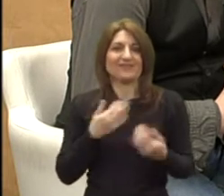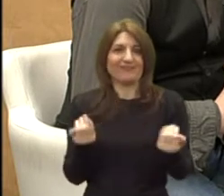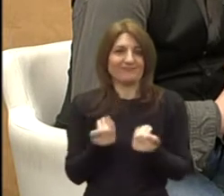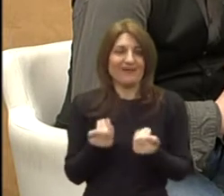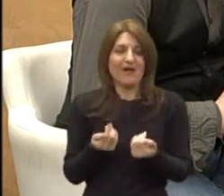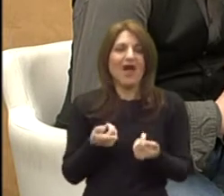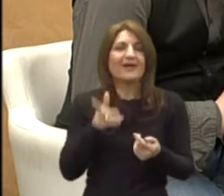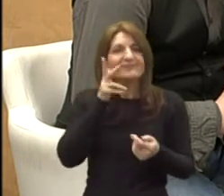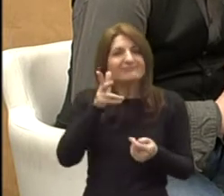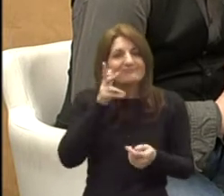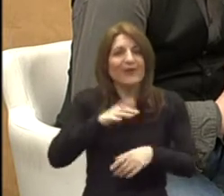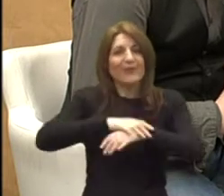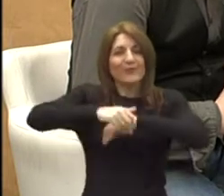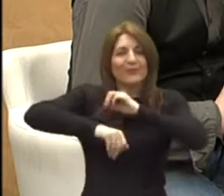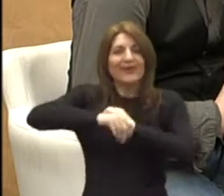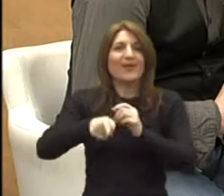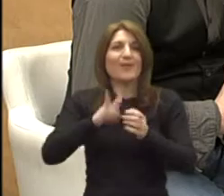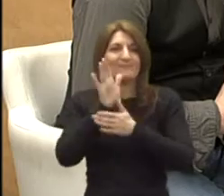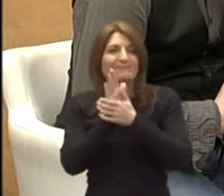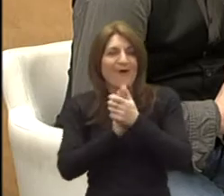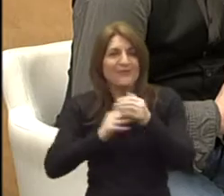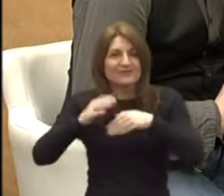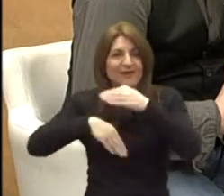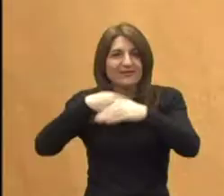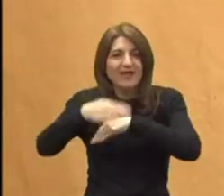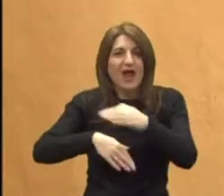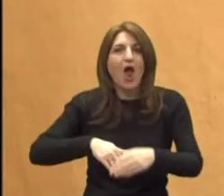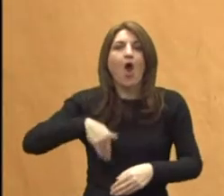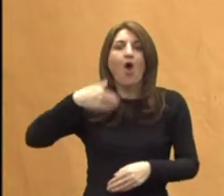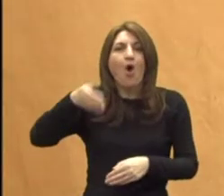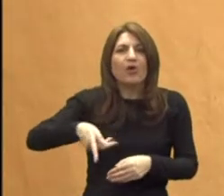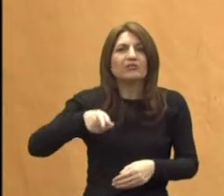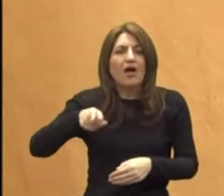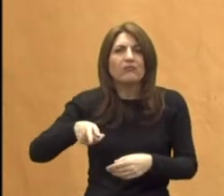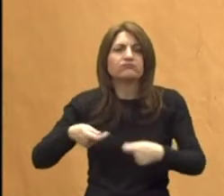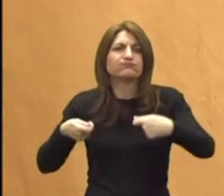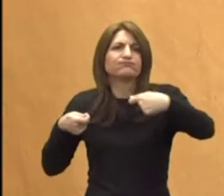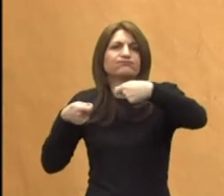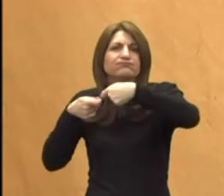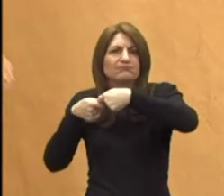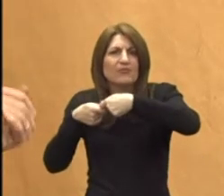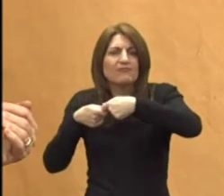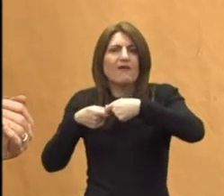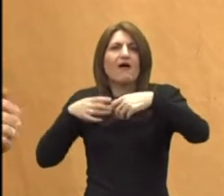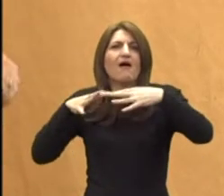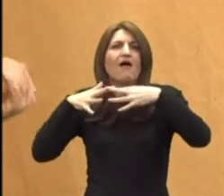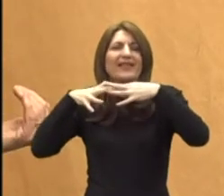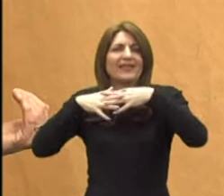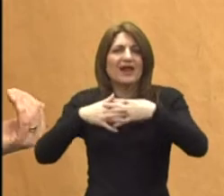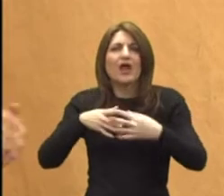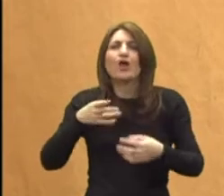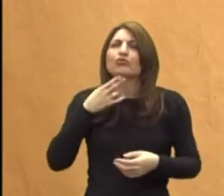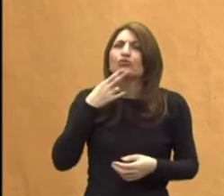proizvodi zvukove. Nakon toga će te djete krenuti u interakciju kad je on negdje siguran gdje je,